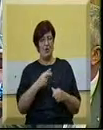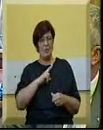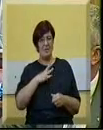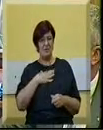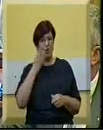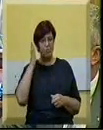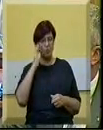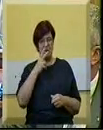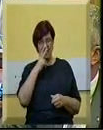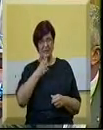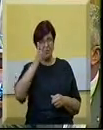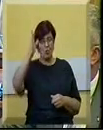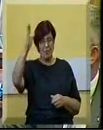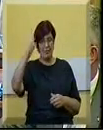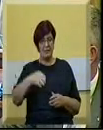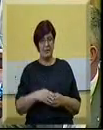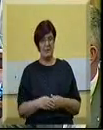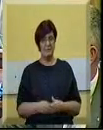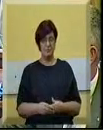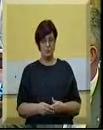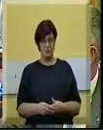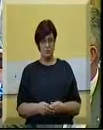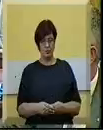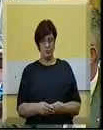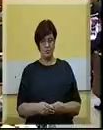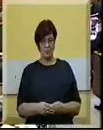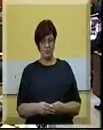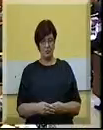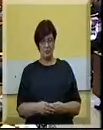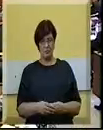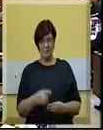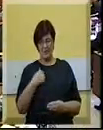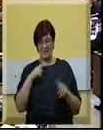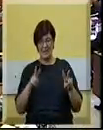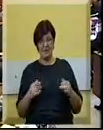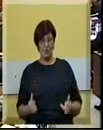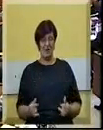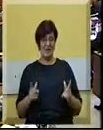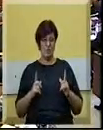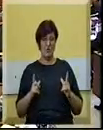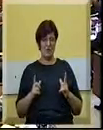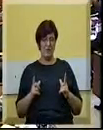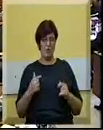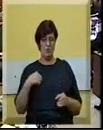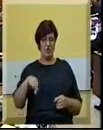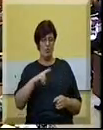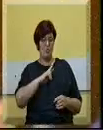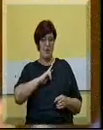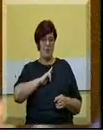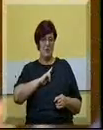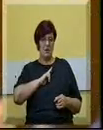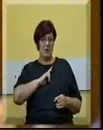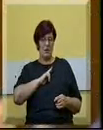budućnost i da gledamo u napred. Ja sam stvarno danas očekivao da ćemo mi imati